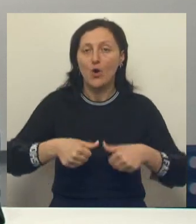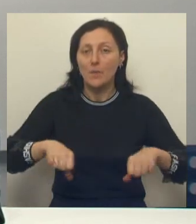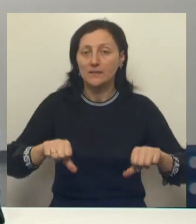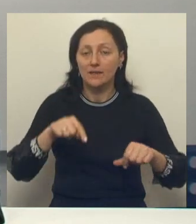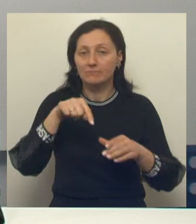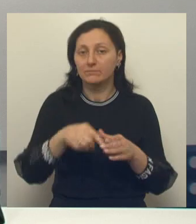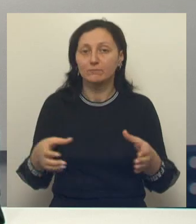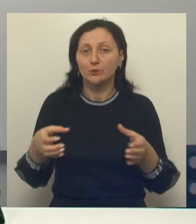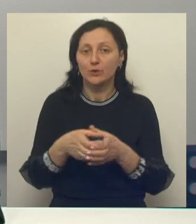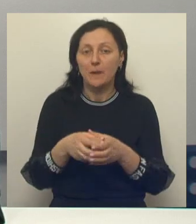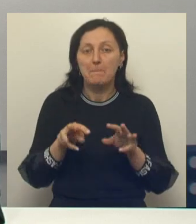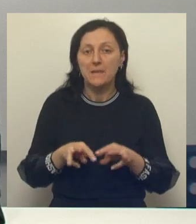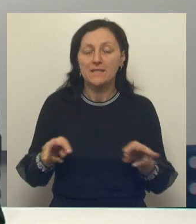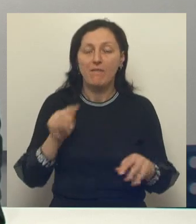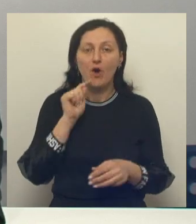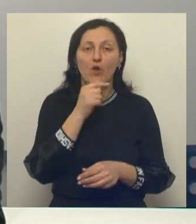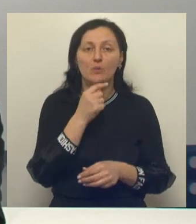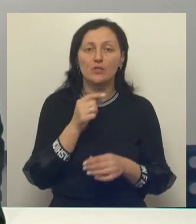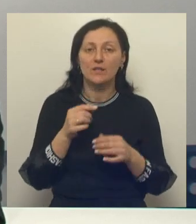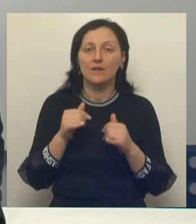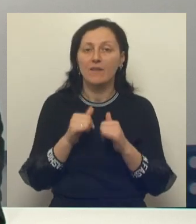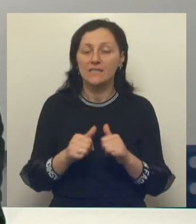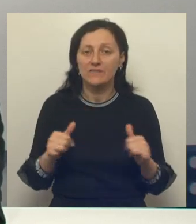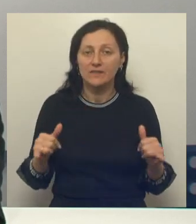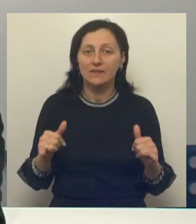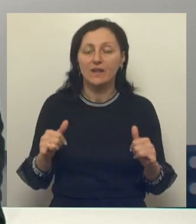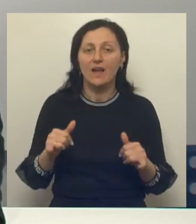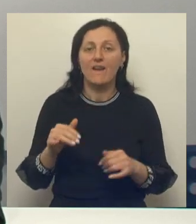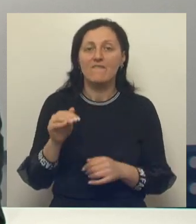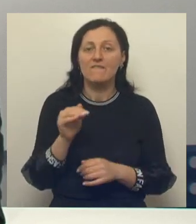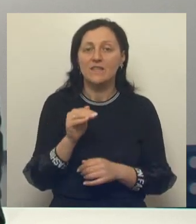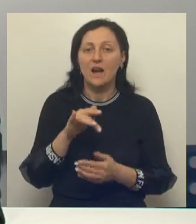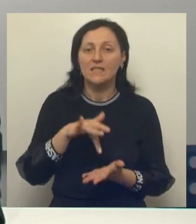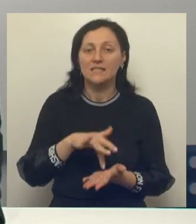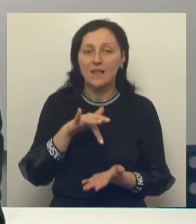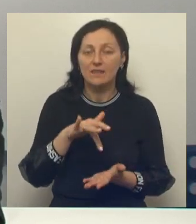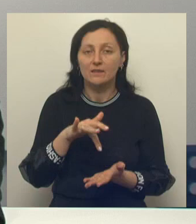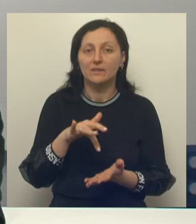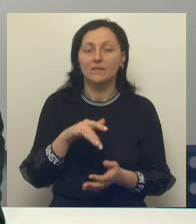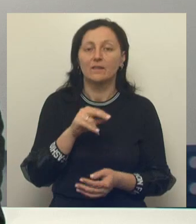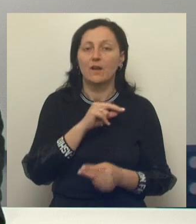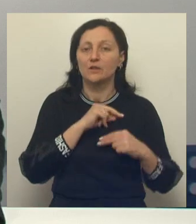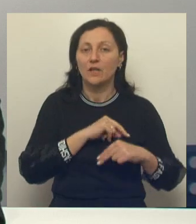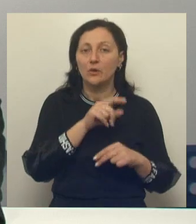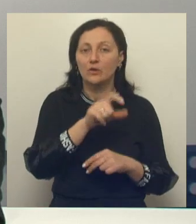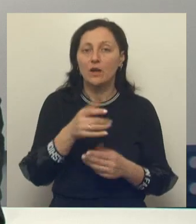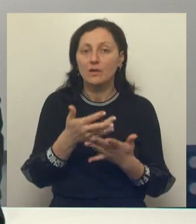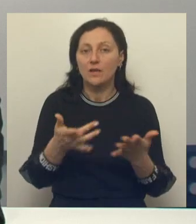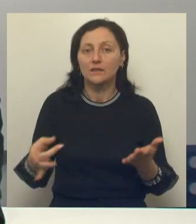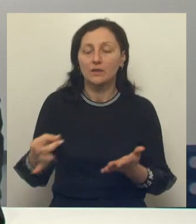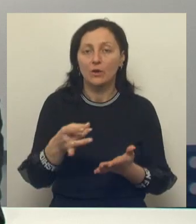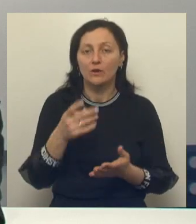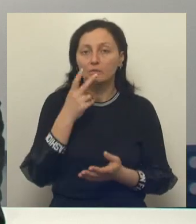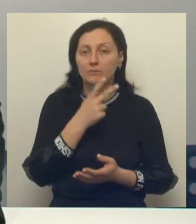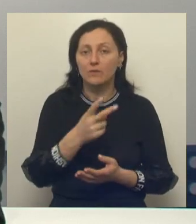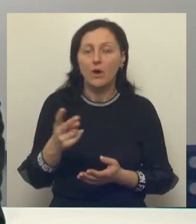которой представители Министерства экономического развития страны, Федерального центра компетенций, коллеги из других регионов, очно оценивала